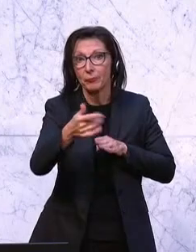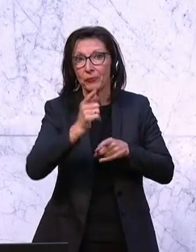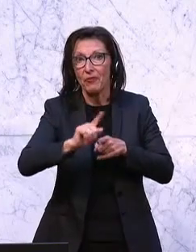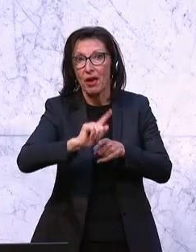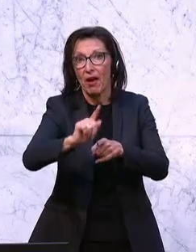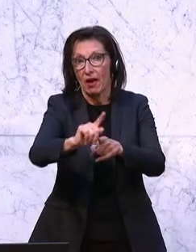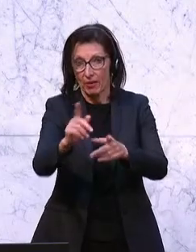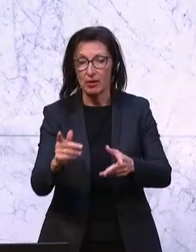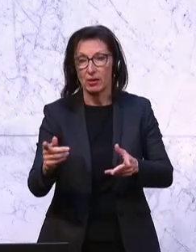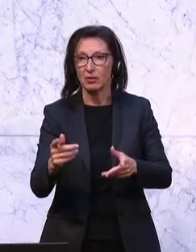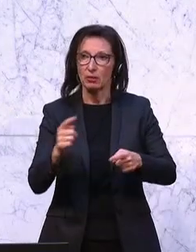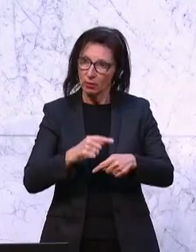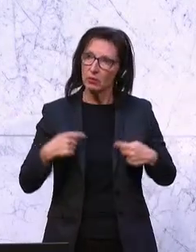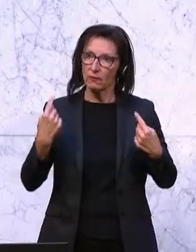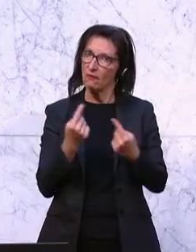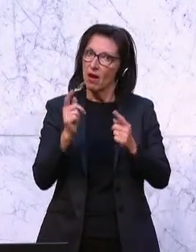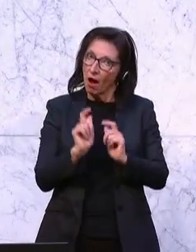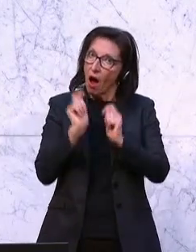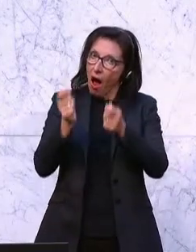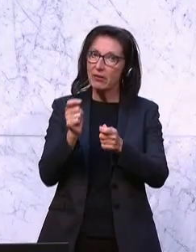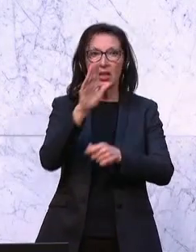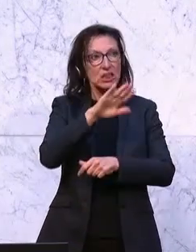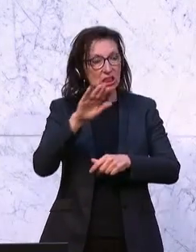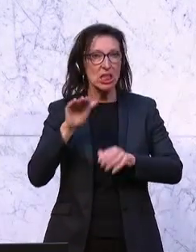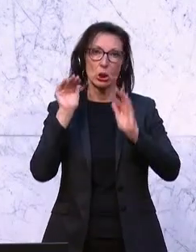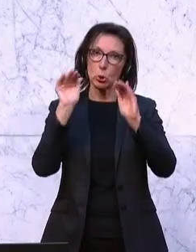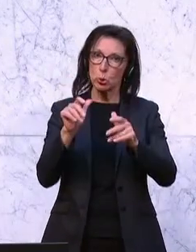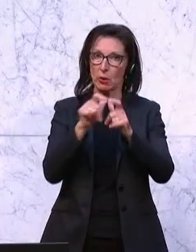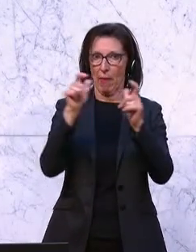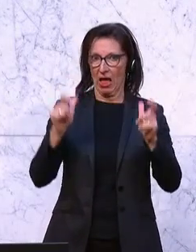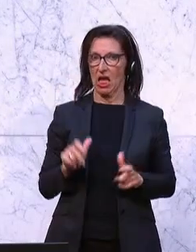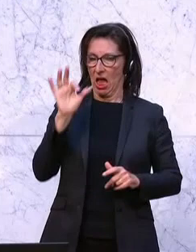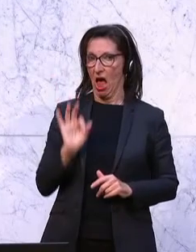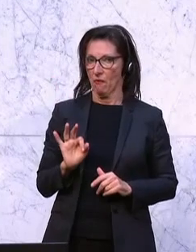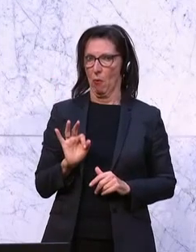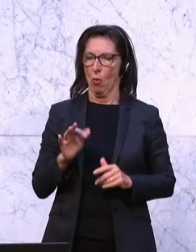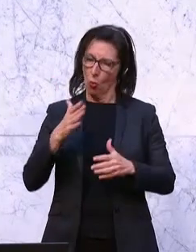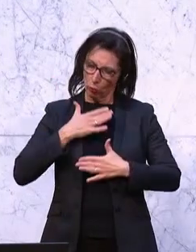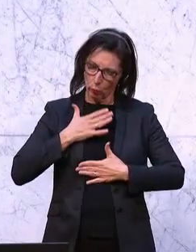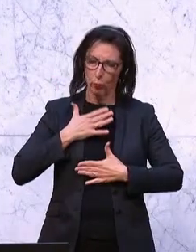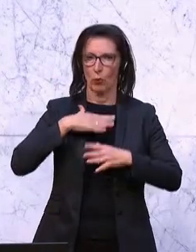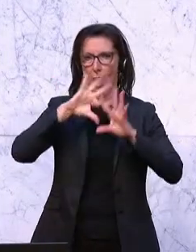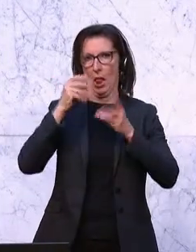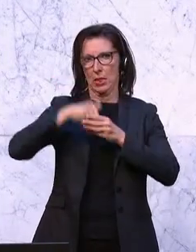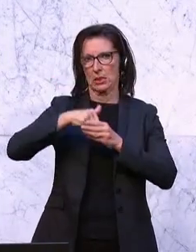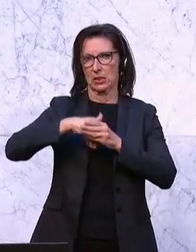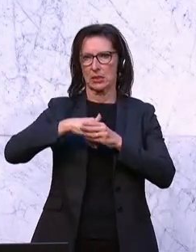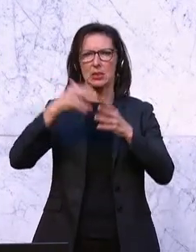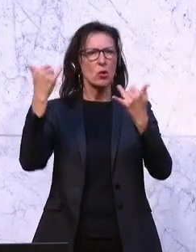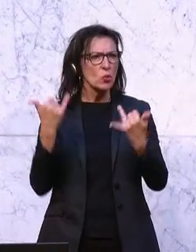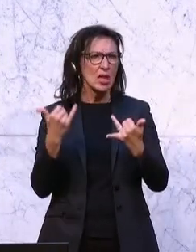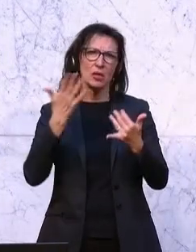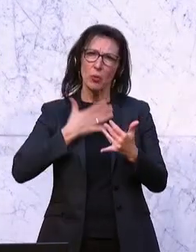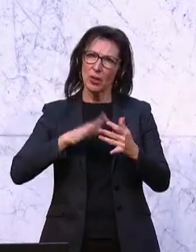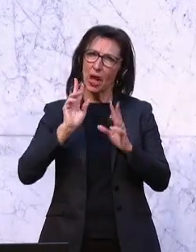das ist genau unser Antrag, unser Kinderschutzpaket, das freiheitliche Kinderschutzpaket. Und ich will Ihnen daher heute noch einmal die Möglichkeit